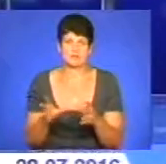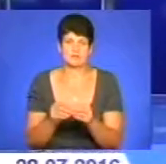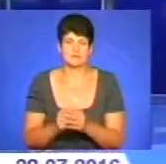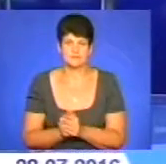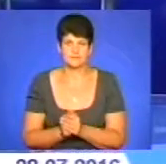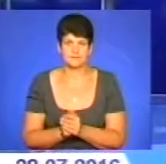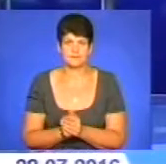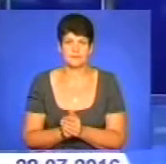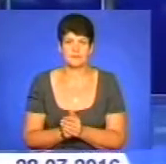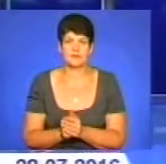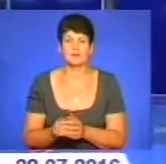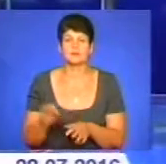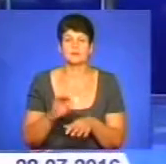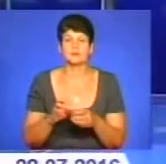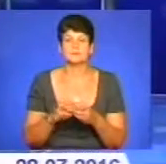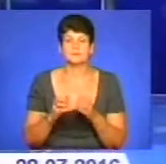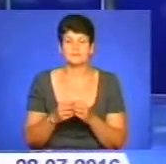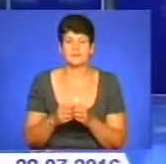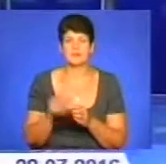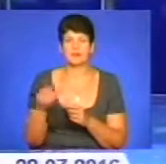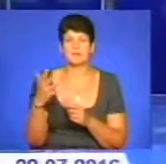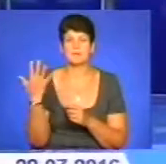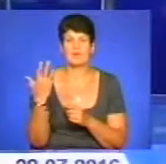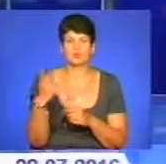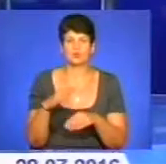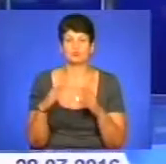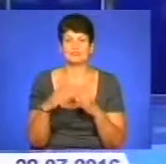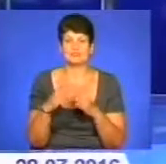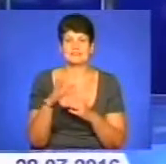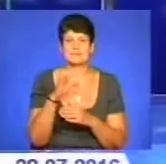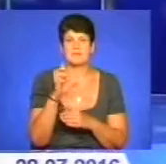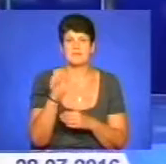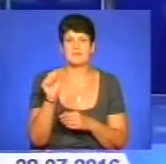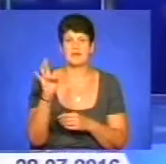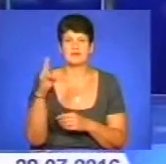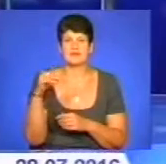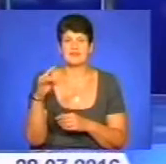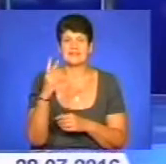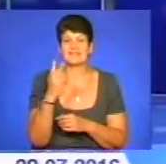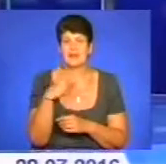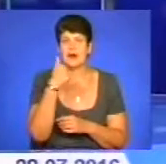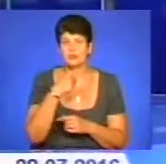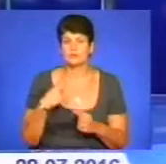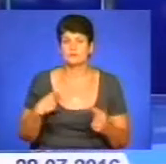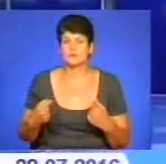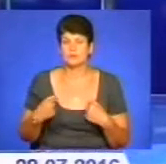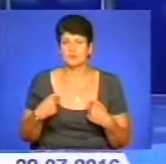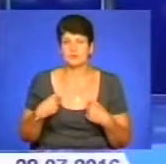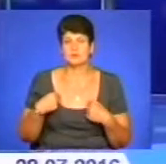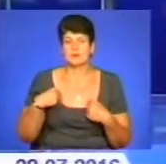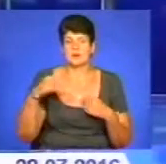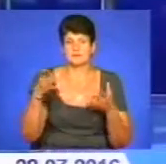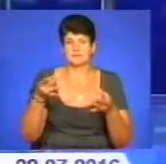І про наболіле. Мешканці п'ятого будинку, що по вулиці Степана Бандери, вже майже два роки страждають від підтоплення.